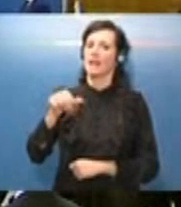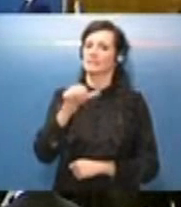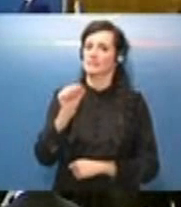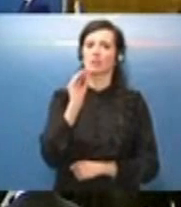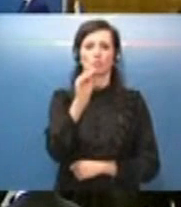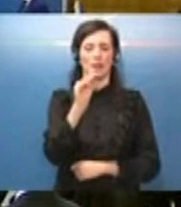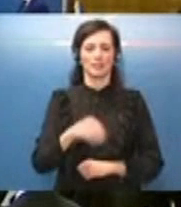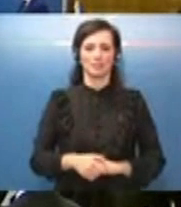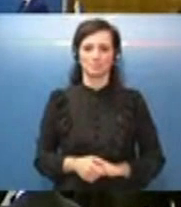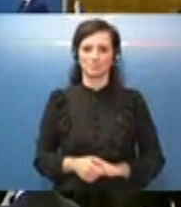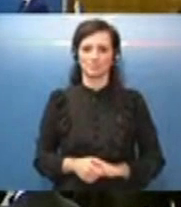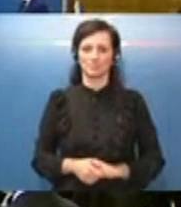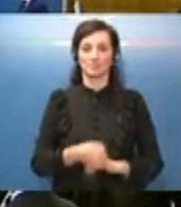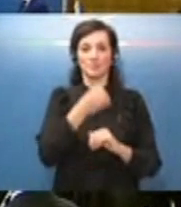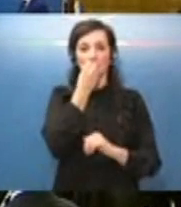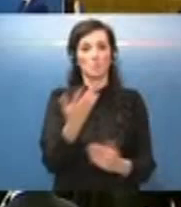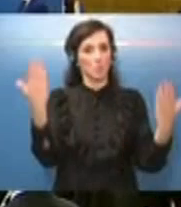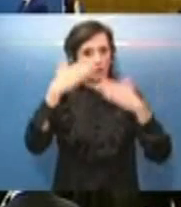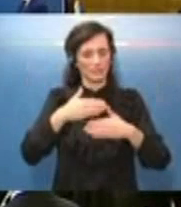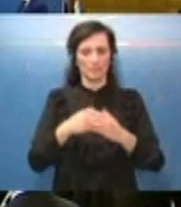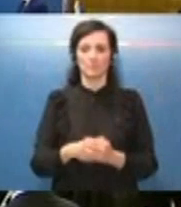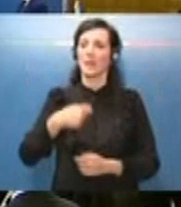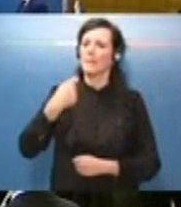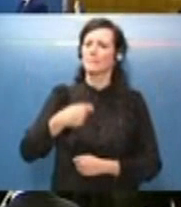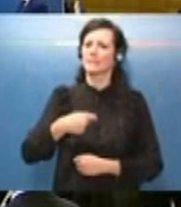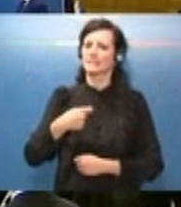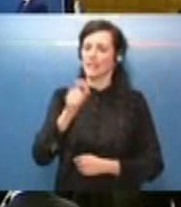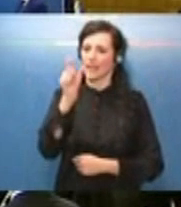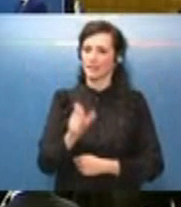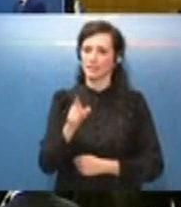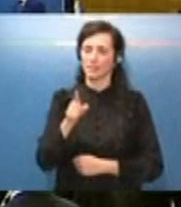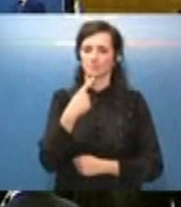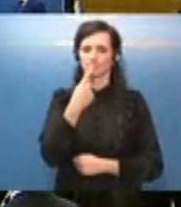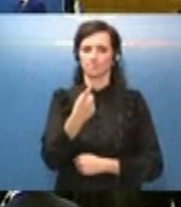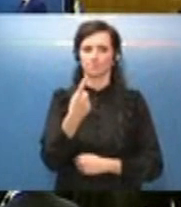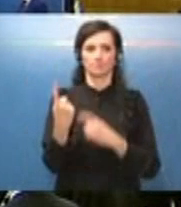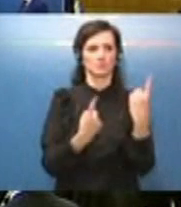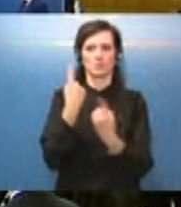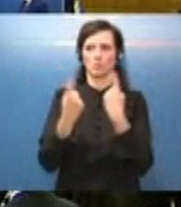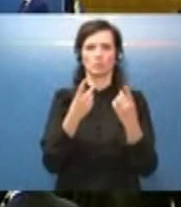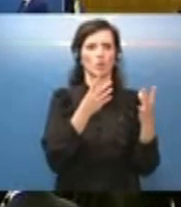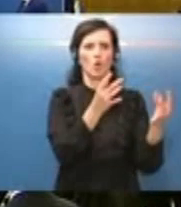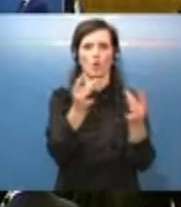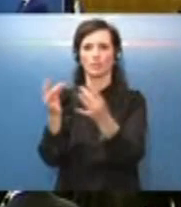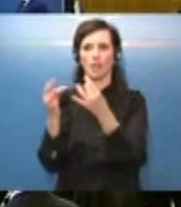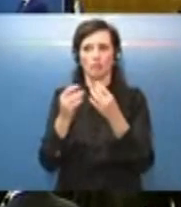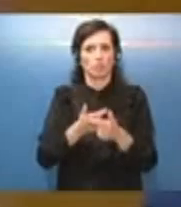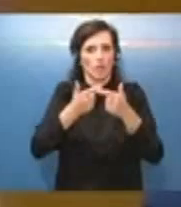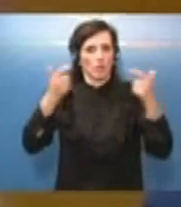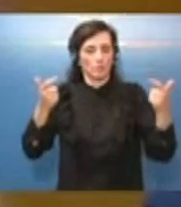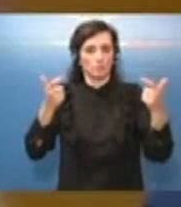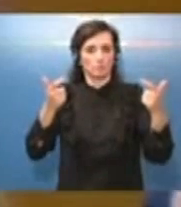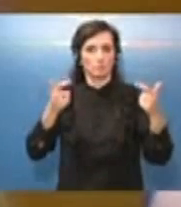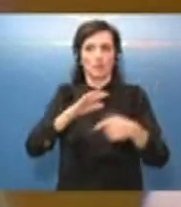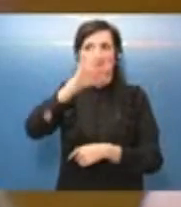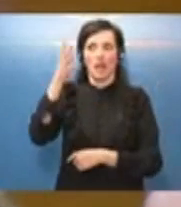Buonasera. Presidente, lei ha tratteggiato un quadro con contagi in peggioramento, soprattutto negli altri paesi europei